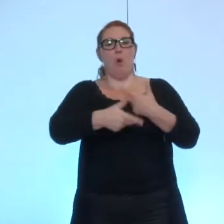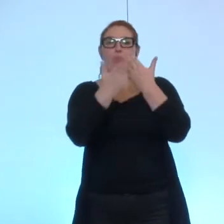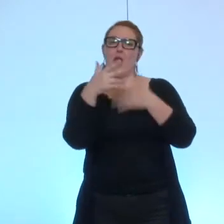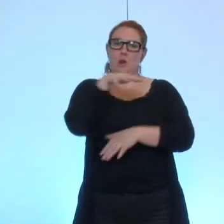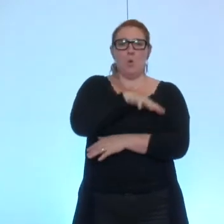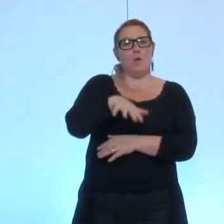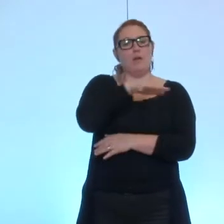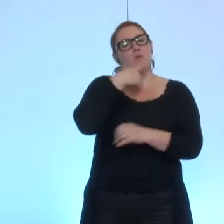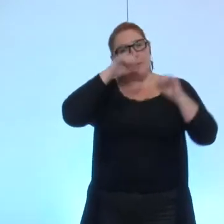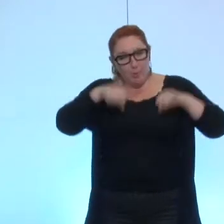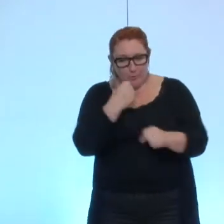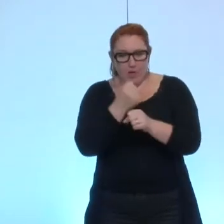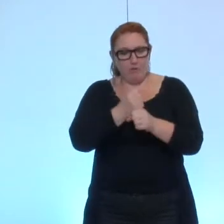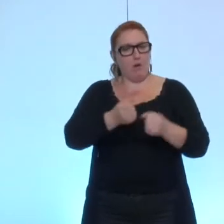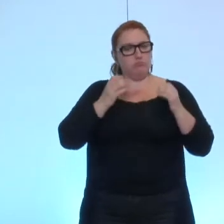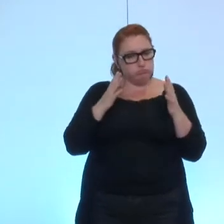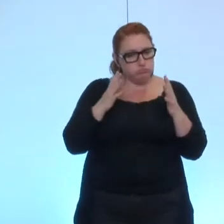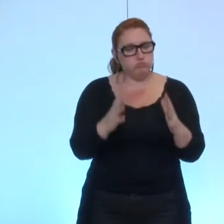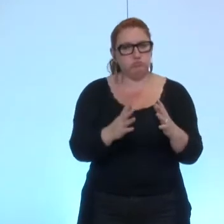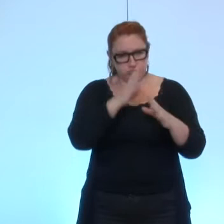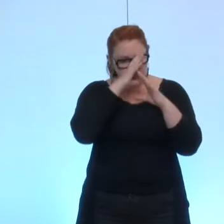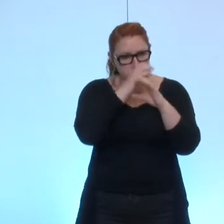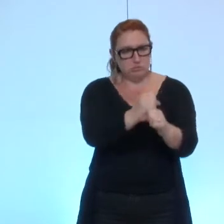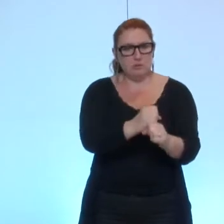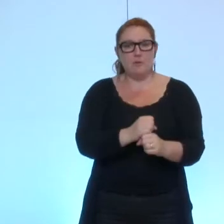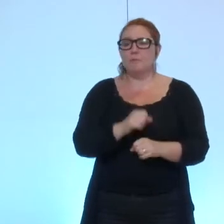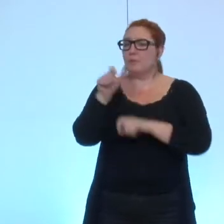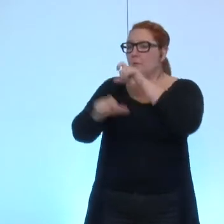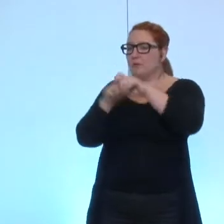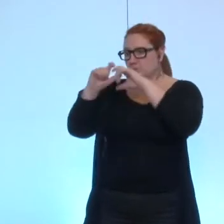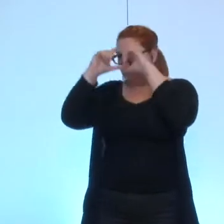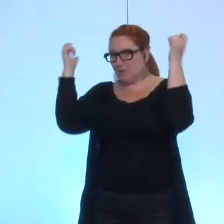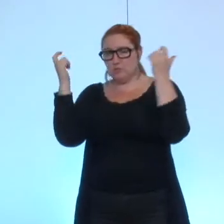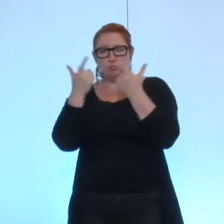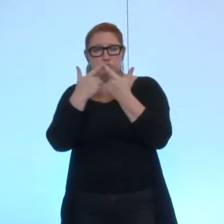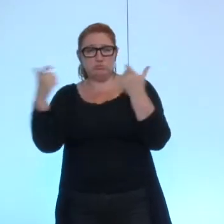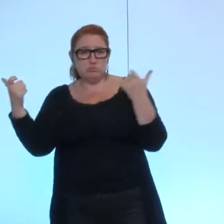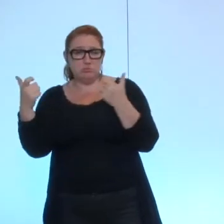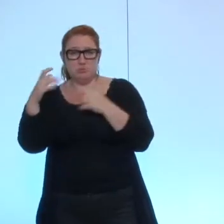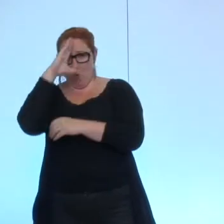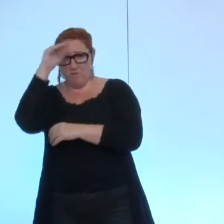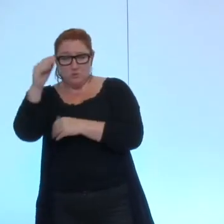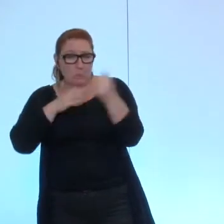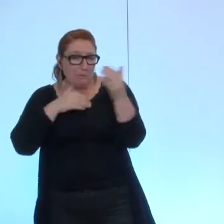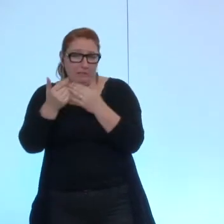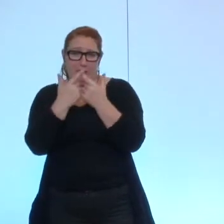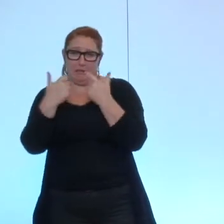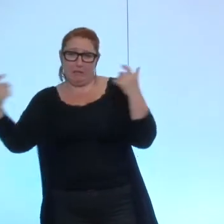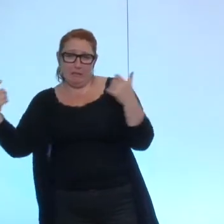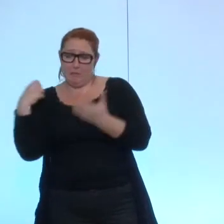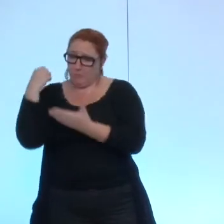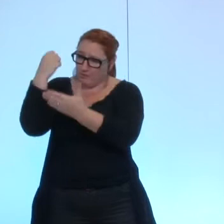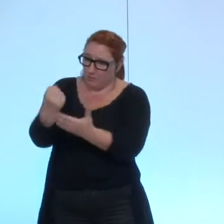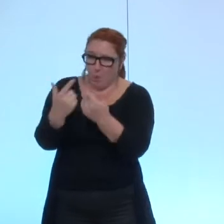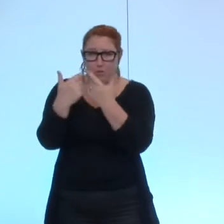conditions. Ils permettent aussi à des personnes au statut divers, aux professions variées, à des patrimoines différents, de pouvoir s